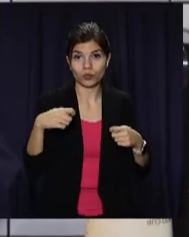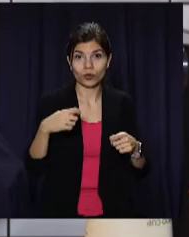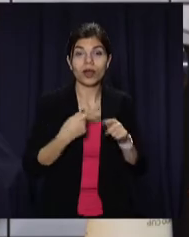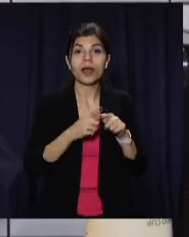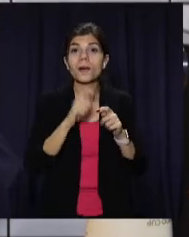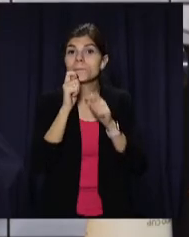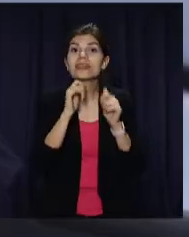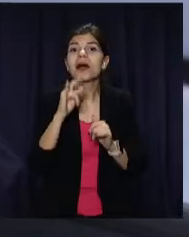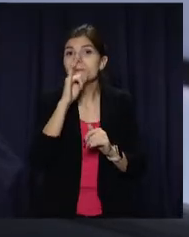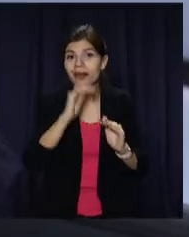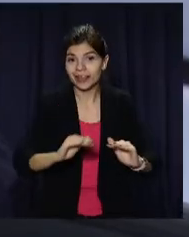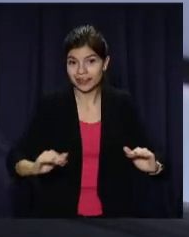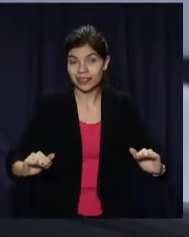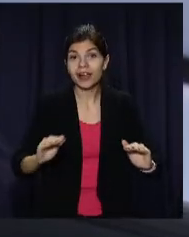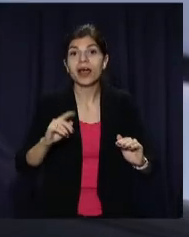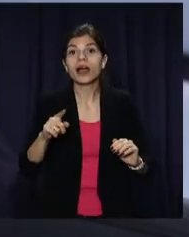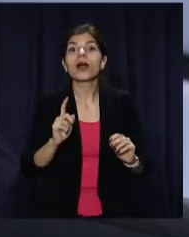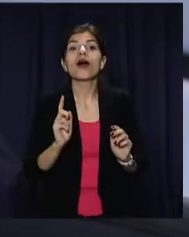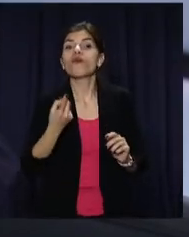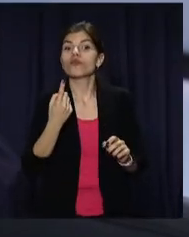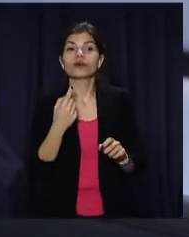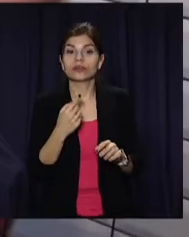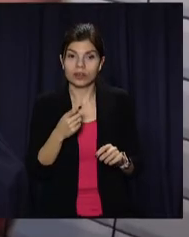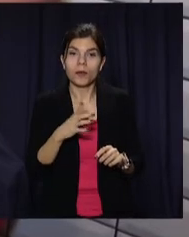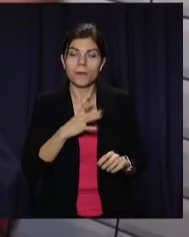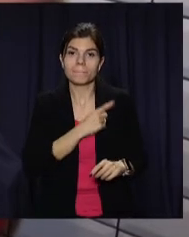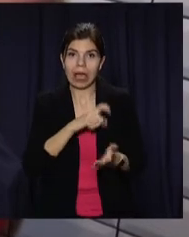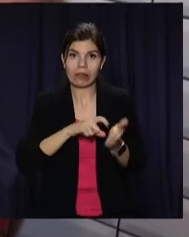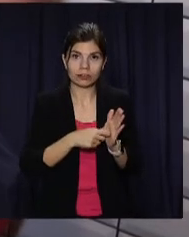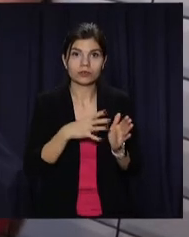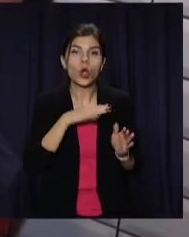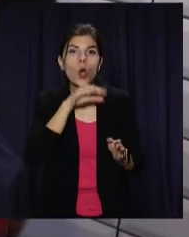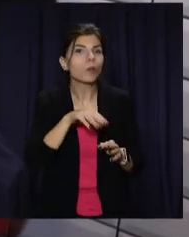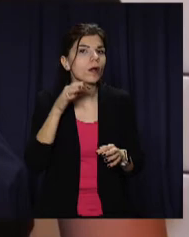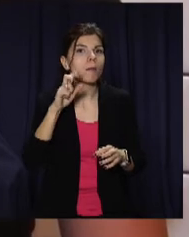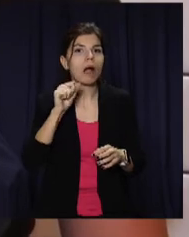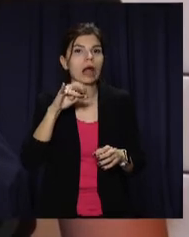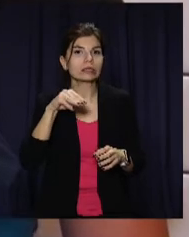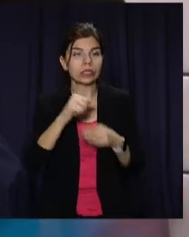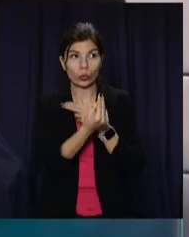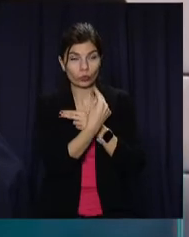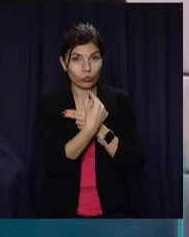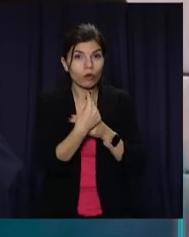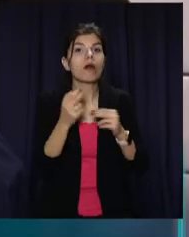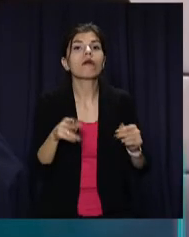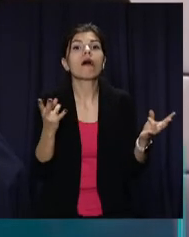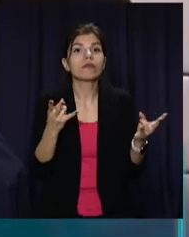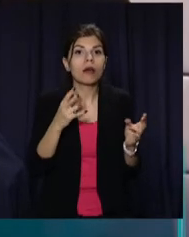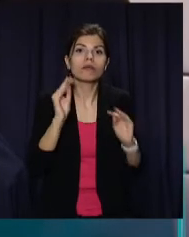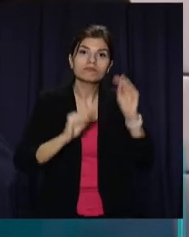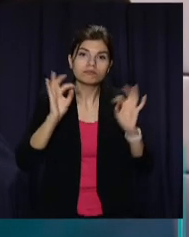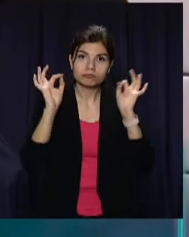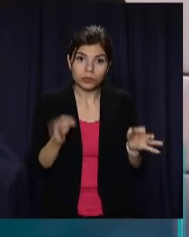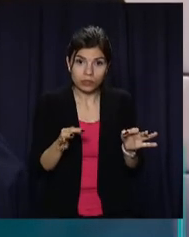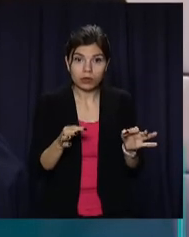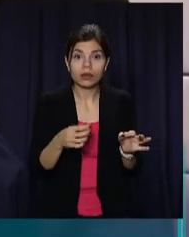подарунки для малечі. Перш ніж стати до справи, волонтери пройшли майстер-клас від досвідчного бариста. Ми побачили ініціативи цікавої кави,